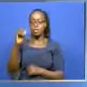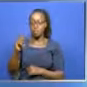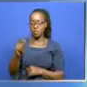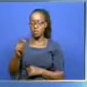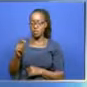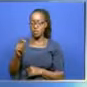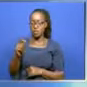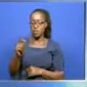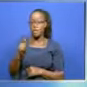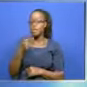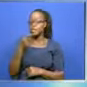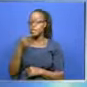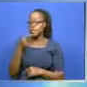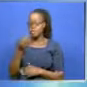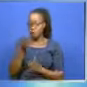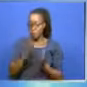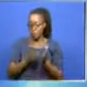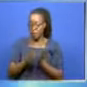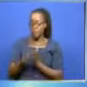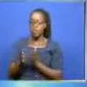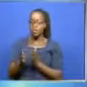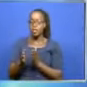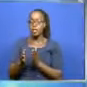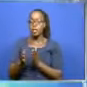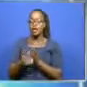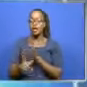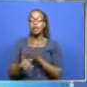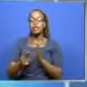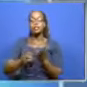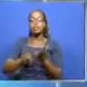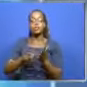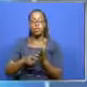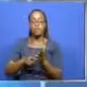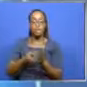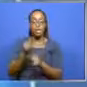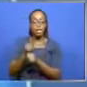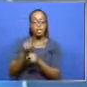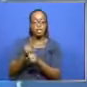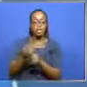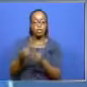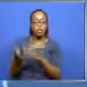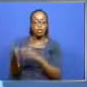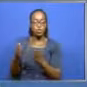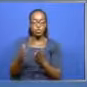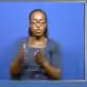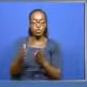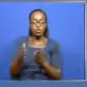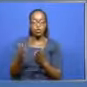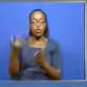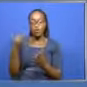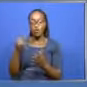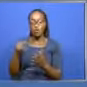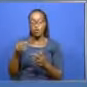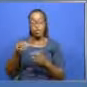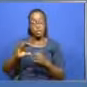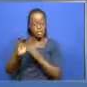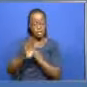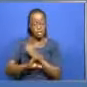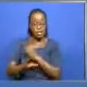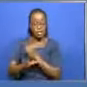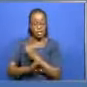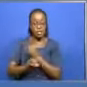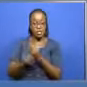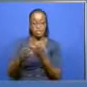Abdala. Anasema mpango huo ulioko chini ya muradi wa ajira na utowaji wa nafasi kwa vijana nchini wa jikuze. Unawapa vijana